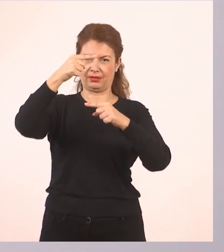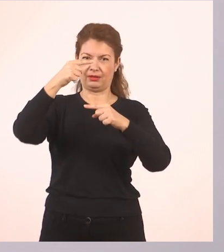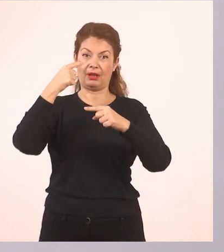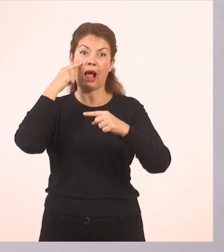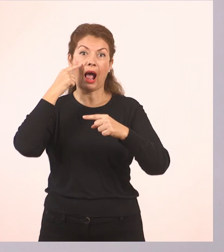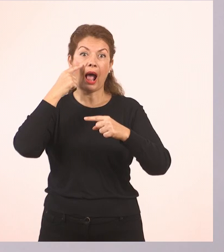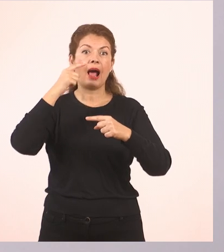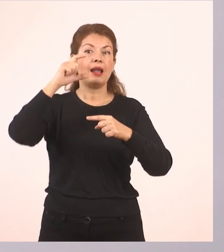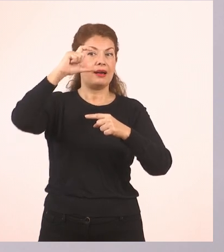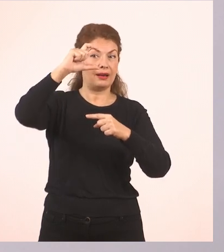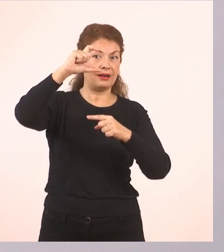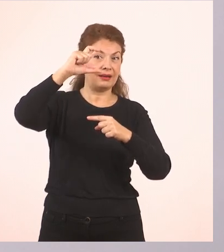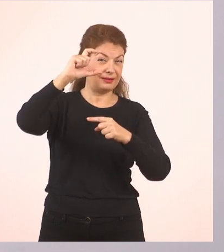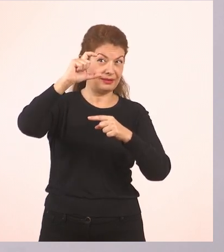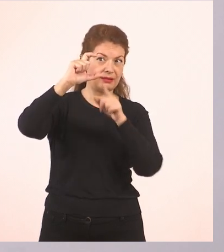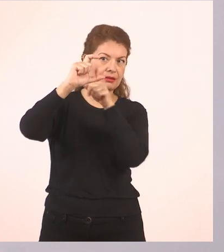αριστερά.